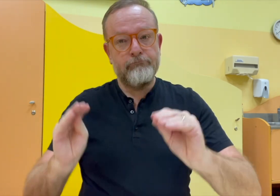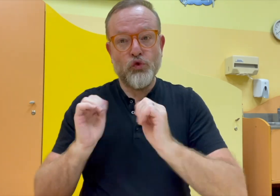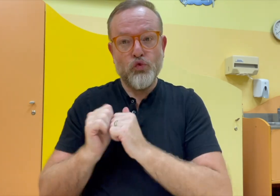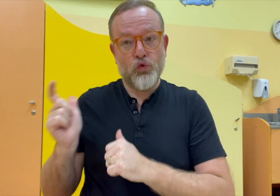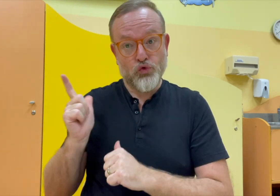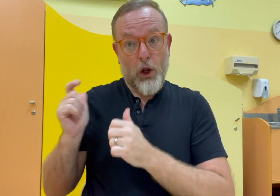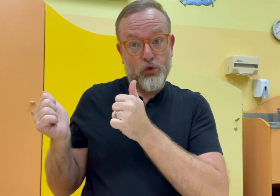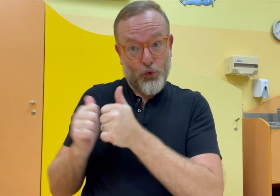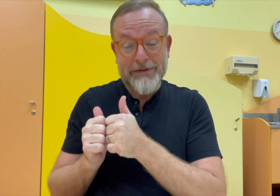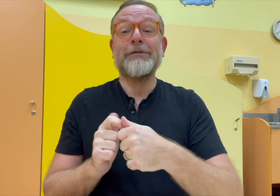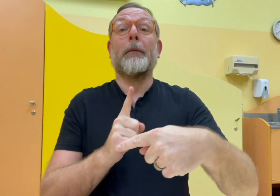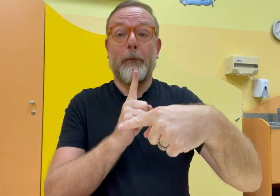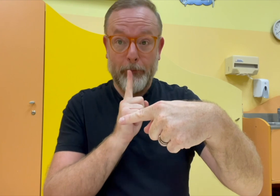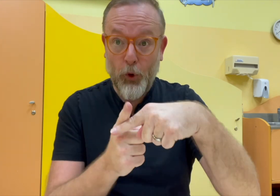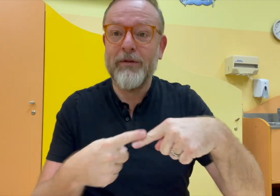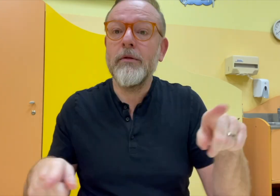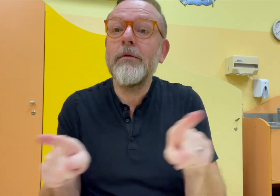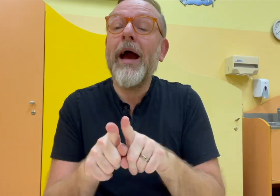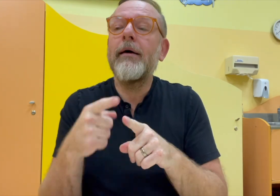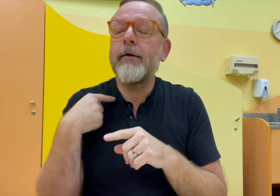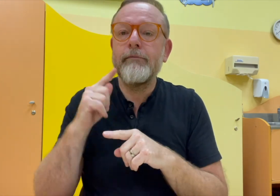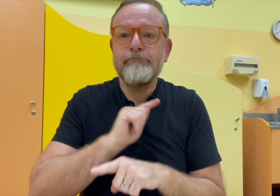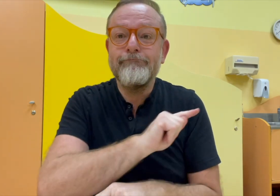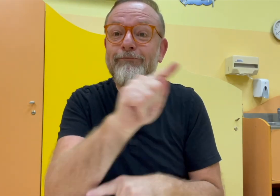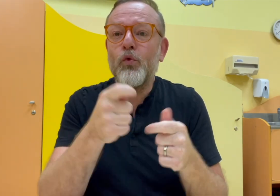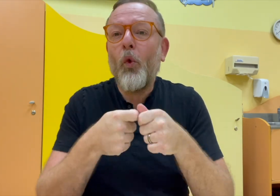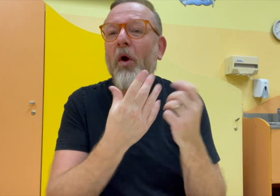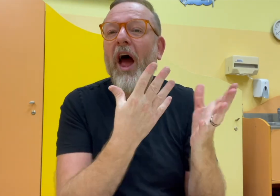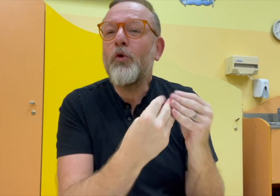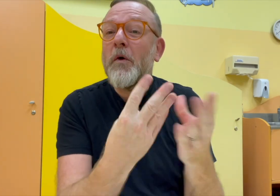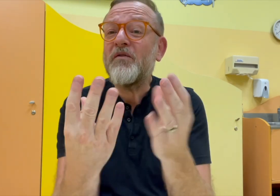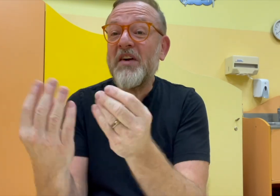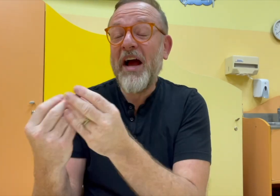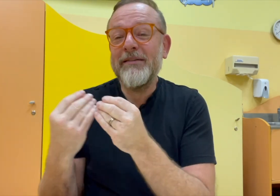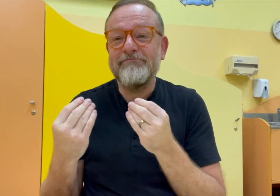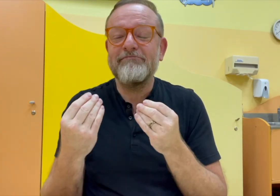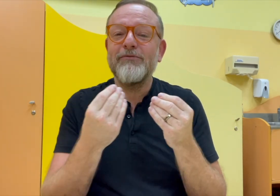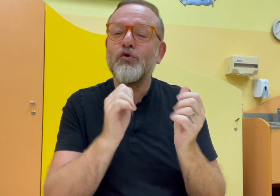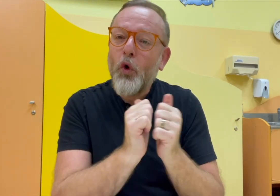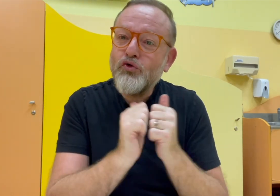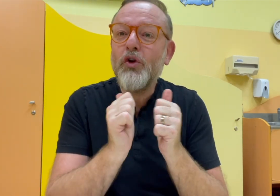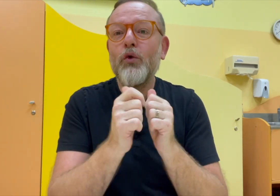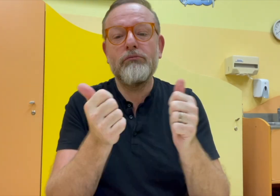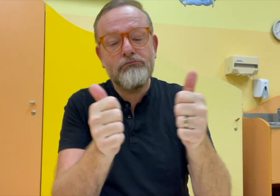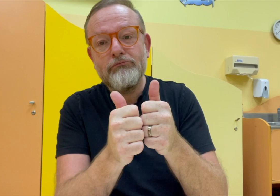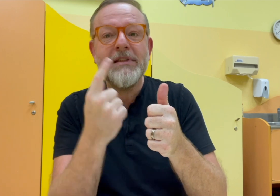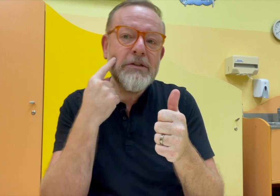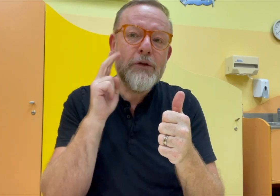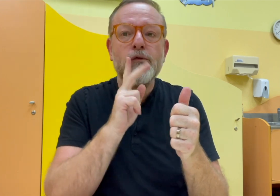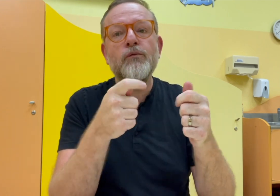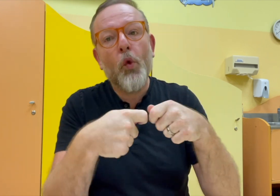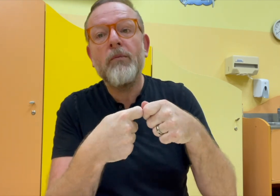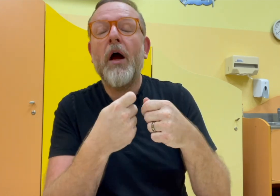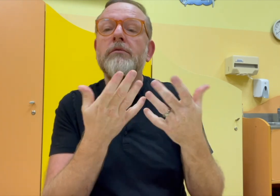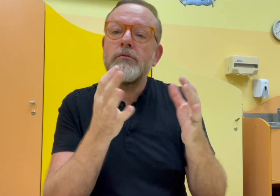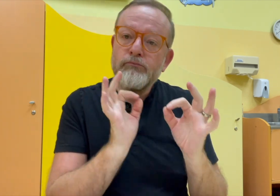vyberu nějaké body. Čtyři roky jsem pracovala jako pedagog v tandemu a i mám nějaké osobní zkušenosti a zároveň jsem